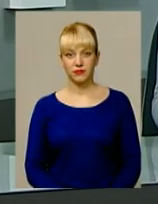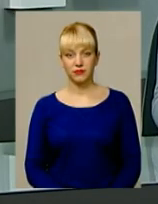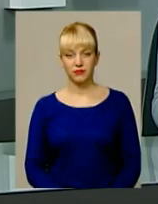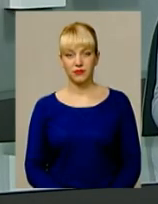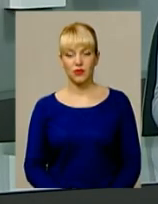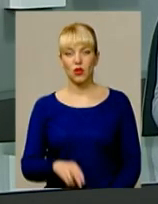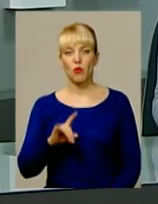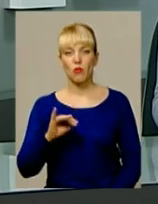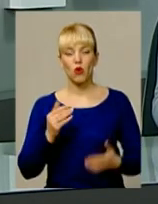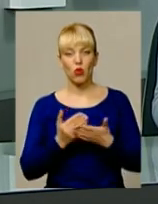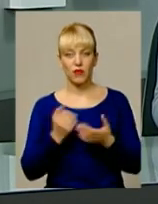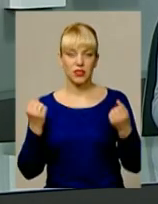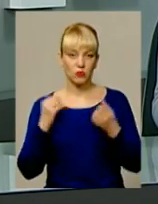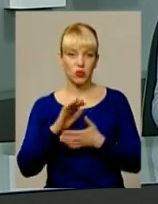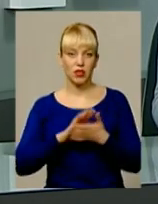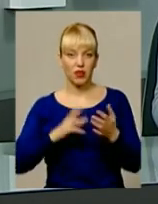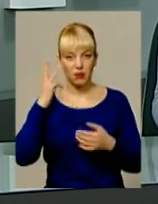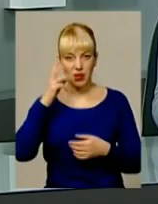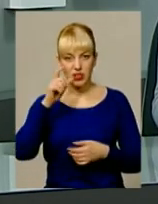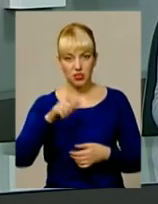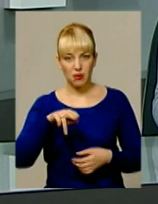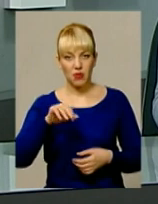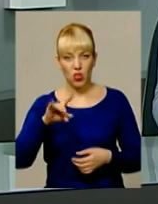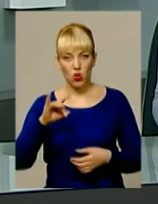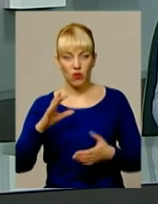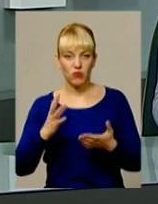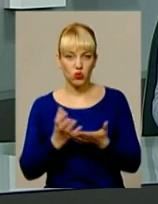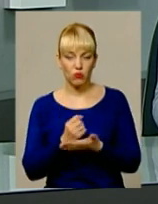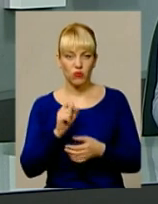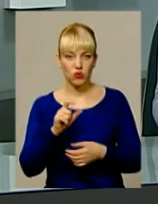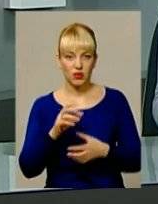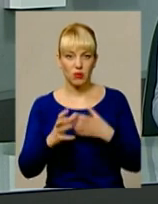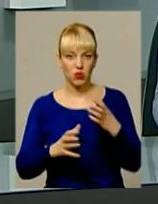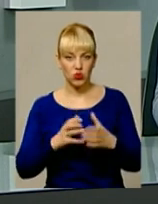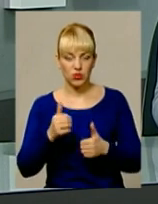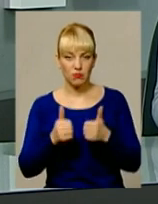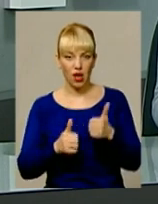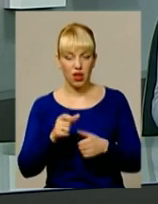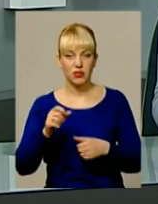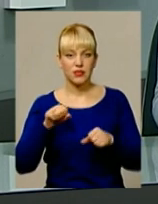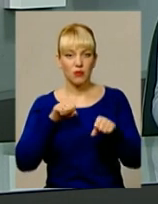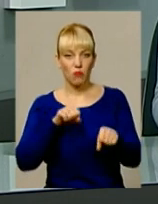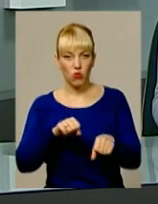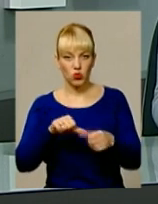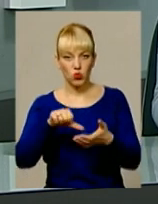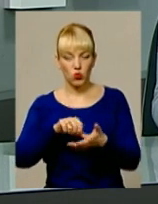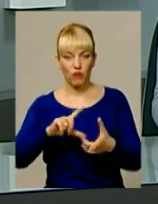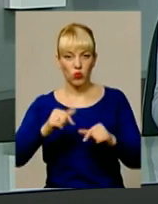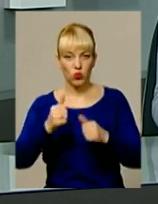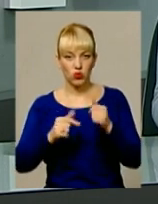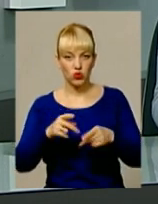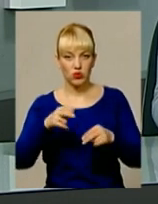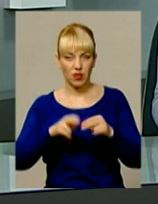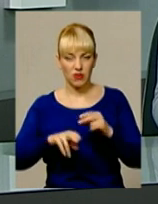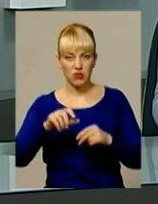Про новини спорту далі. Хмельничанин Віктор Петров здобув золото на міжнародних змаганнях з боксу. Участь у турнірі, що завершився у